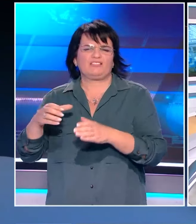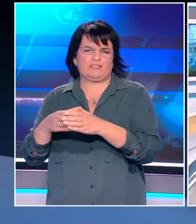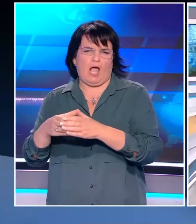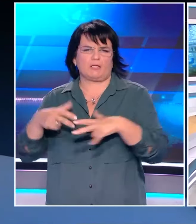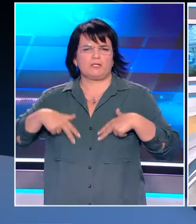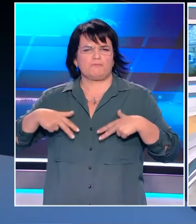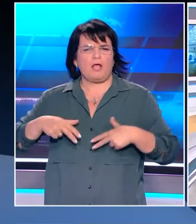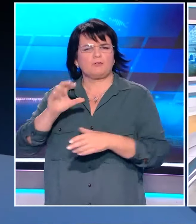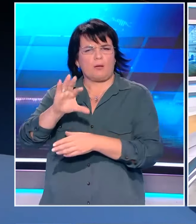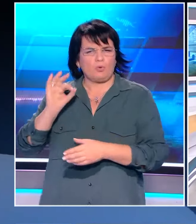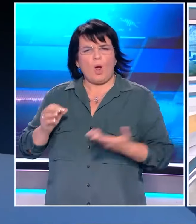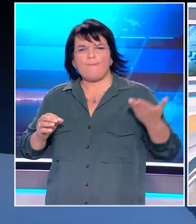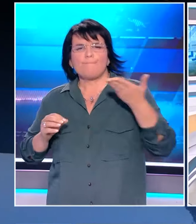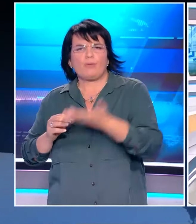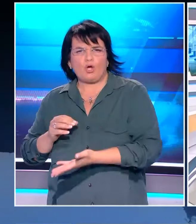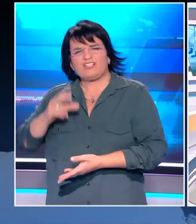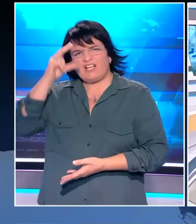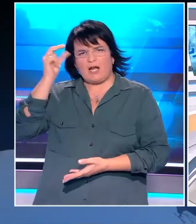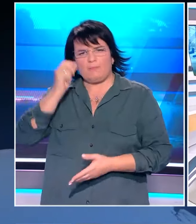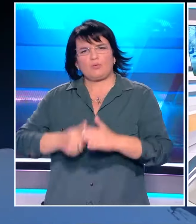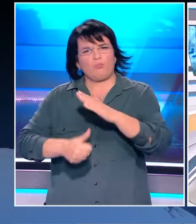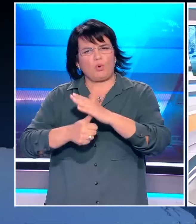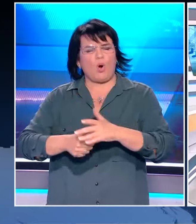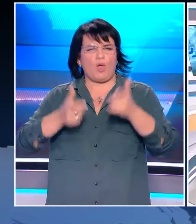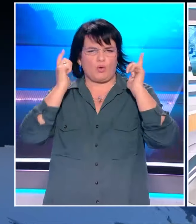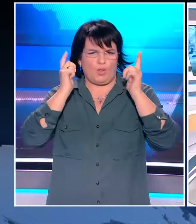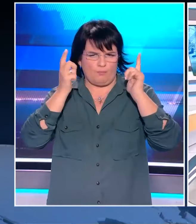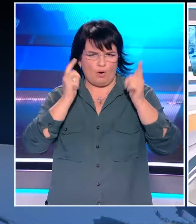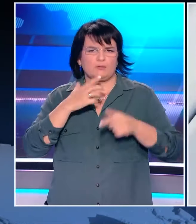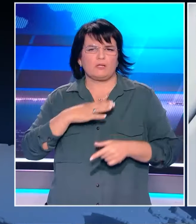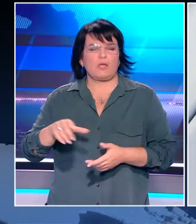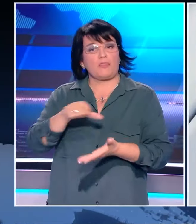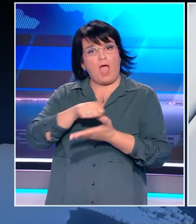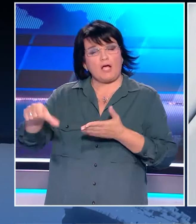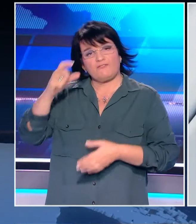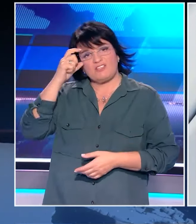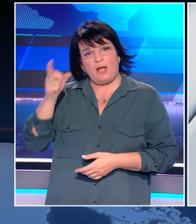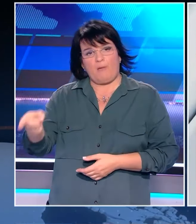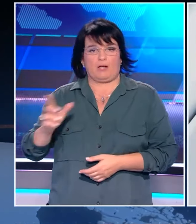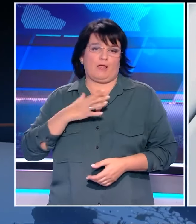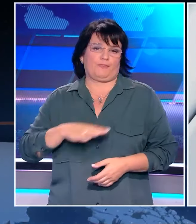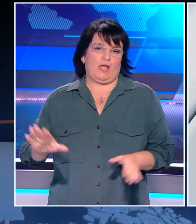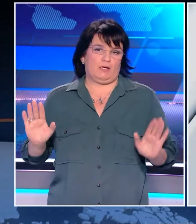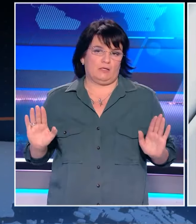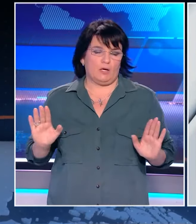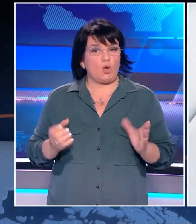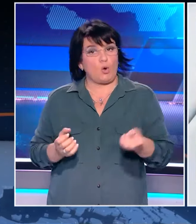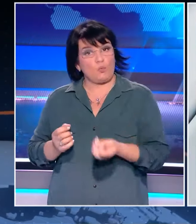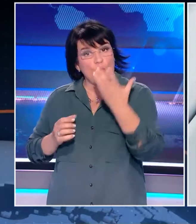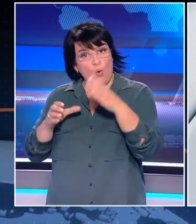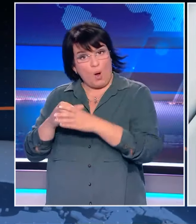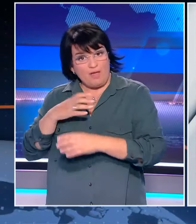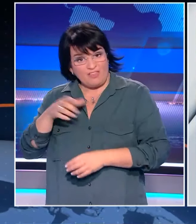μετά από πρόταση για τον Κώστα Καραμαλής στην πρόεδρο της Δημοκρατίας να διαγράψει ο Αντώνης Αμαρά. Θεωρείτε ότι υπάρχει πεδίο για να δημιουργήσει ένα νέο κόμμα.